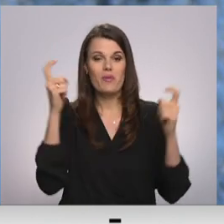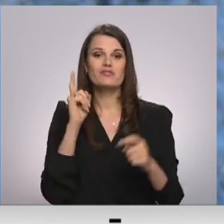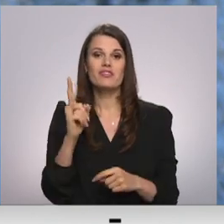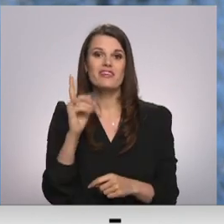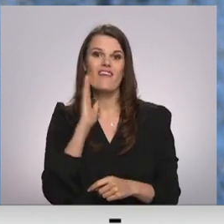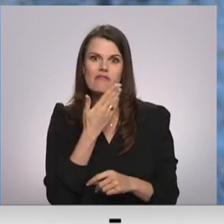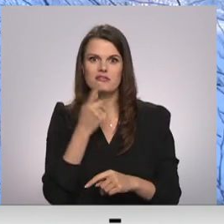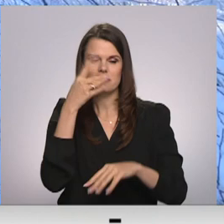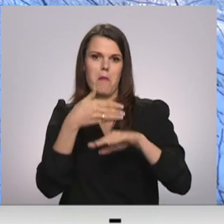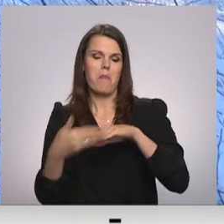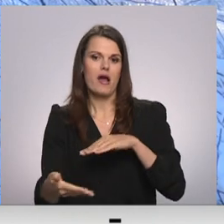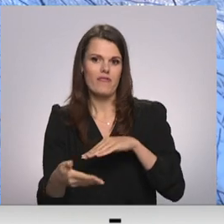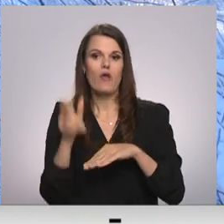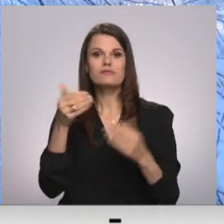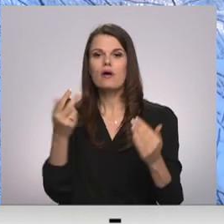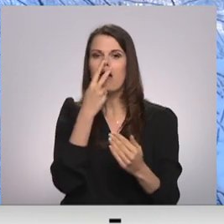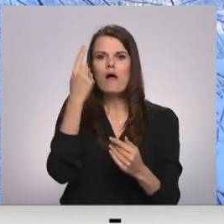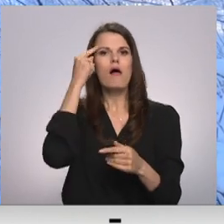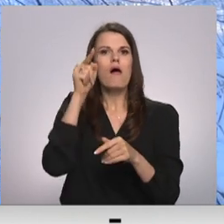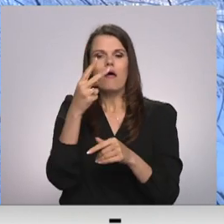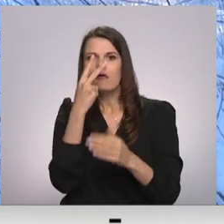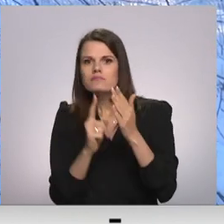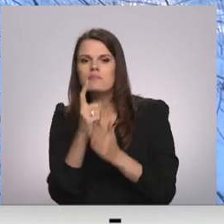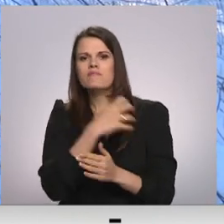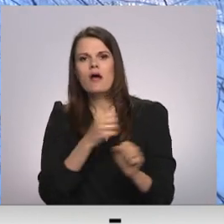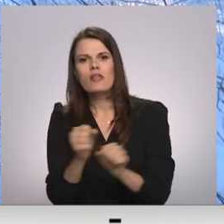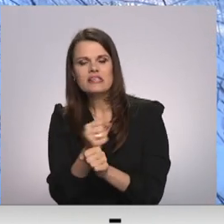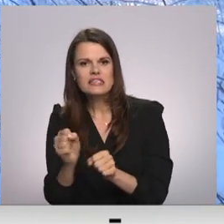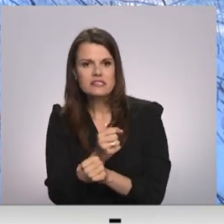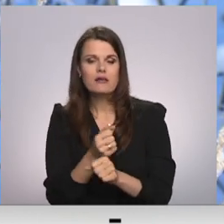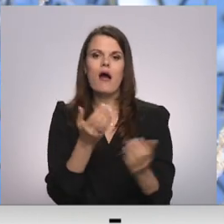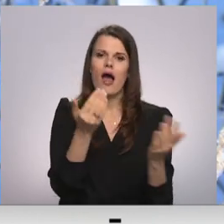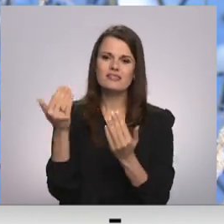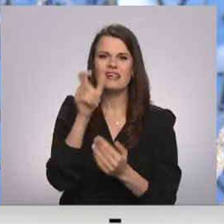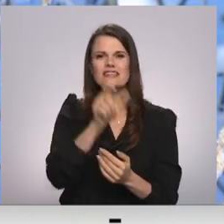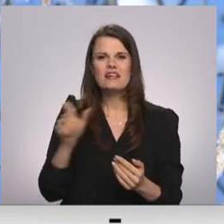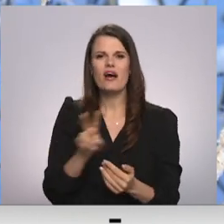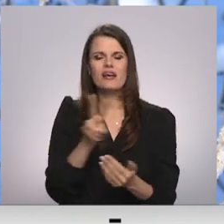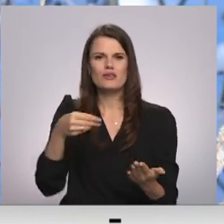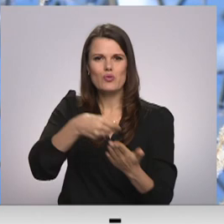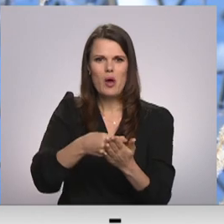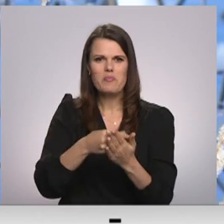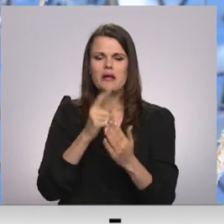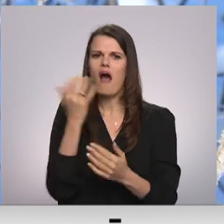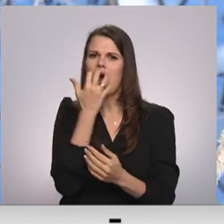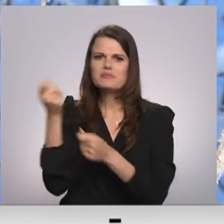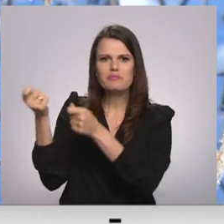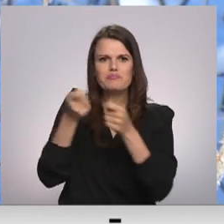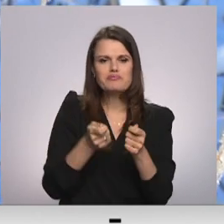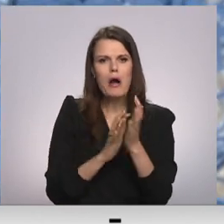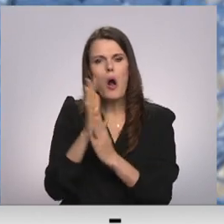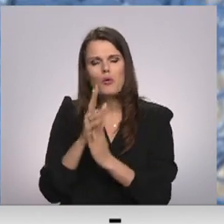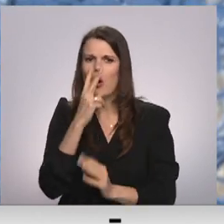nedaudz par vēlu. Dabas aizsardzības speciālistē aicni iedzīvotājus iepērkot nezināmas izcelsmes augus no citām valstīm būt